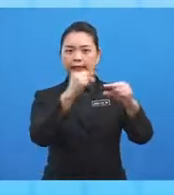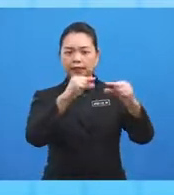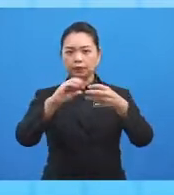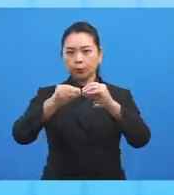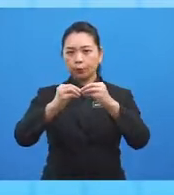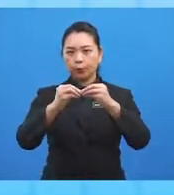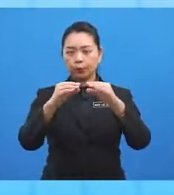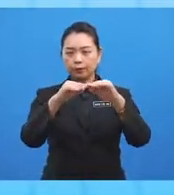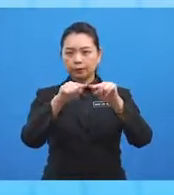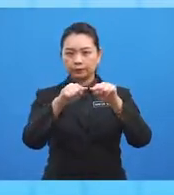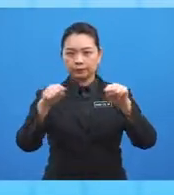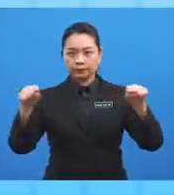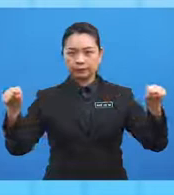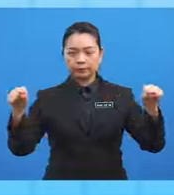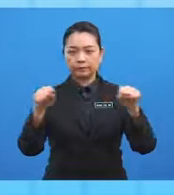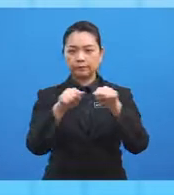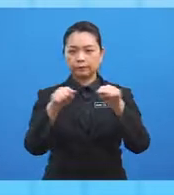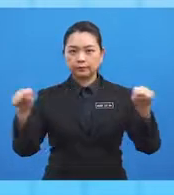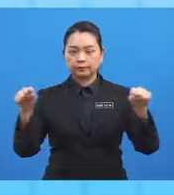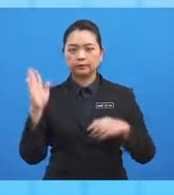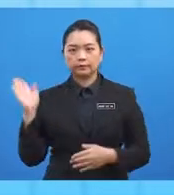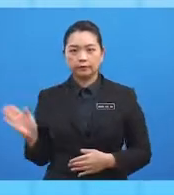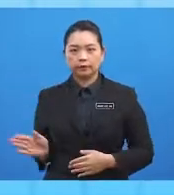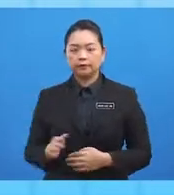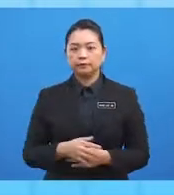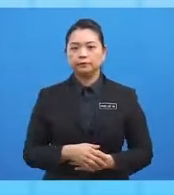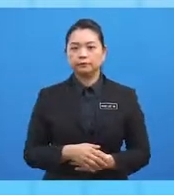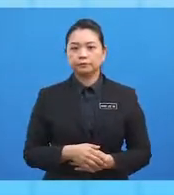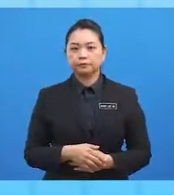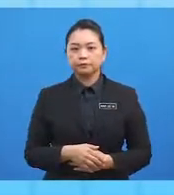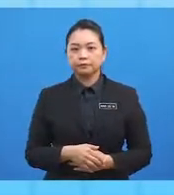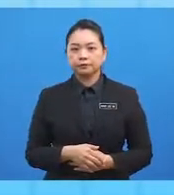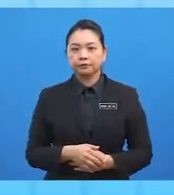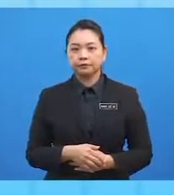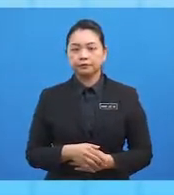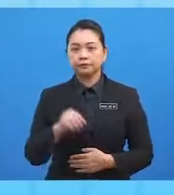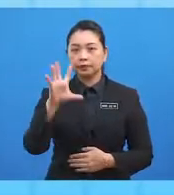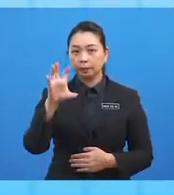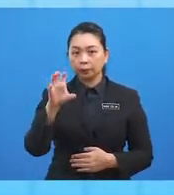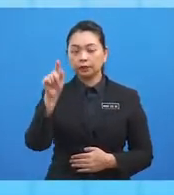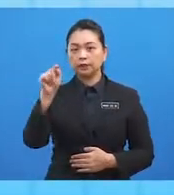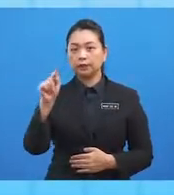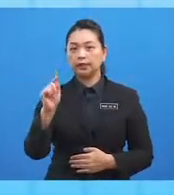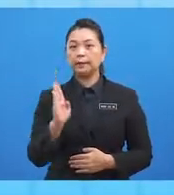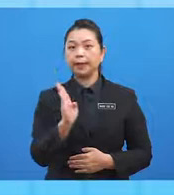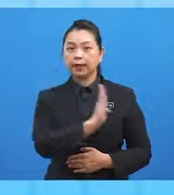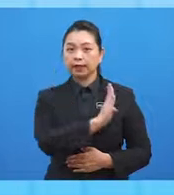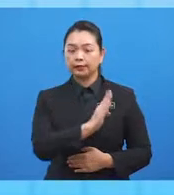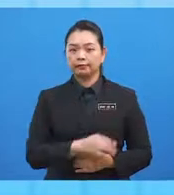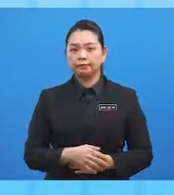titik P dengan anggaran 50 darjah ke arah barat dari sifar darjah.